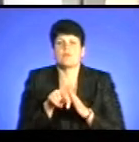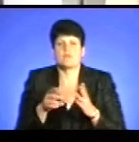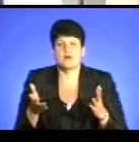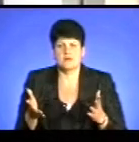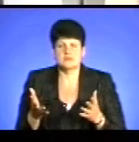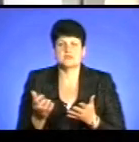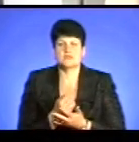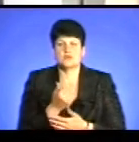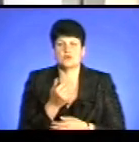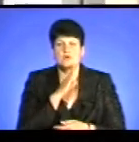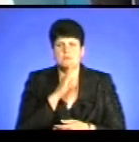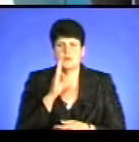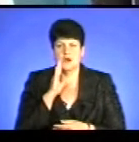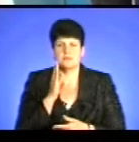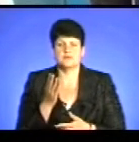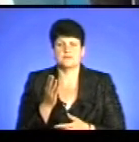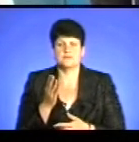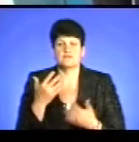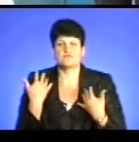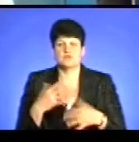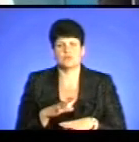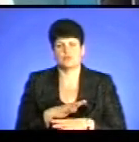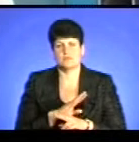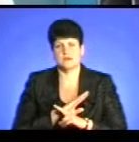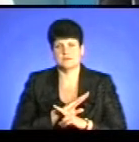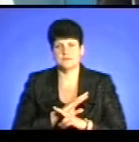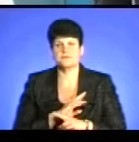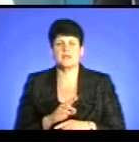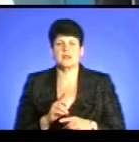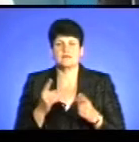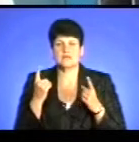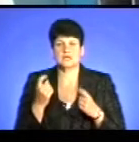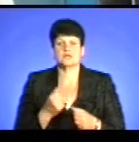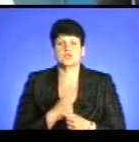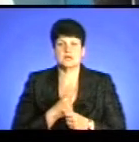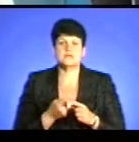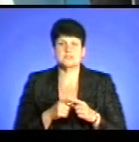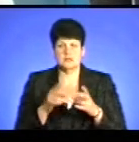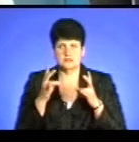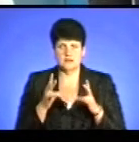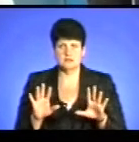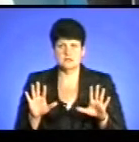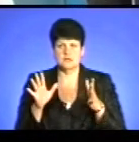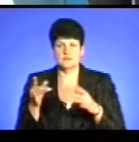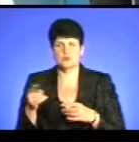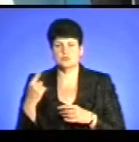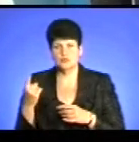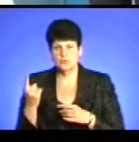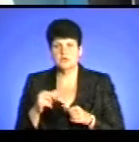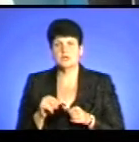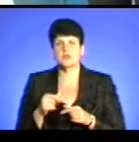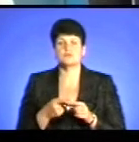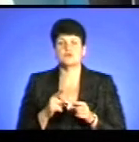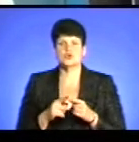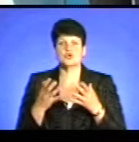відшукала його мати і підняла його до мати. Але він вже був мертв. Тобто, на превеликий жаль, така трагедія трапилася на Тернопільщині. І, окрім цього,